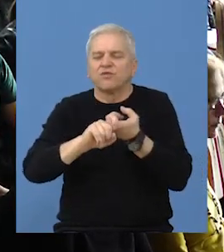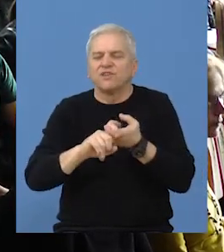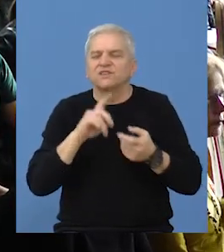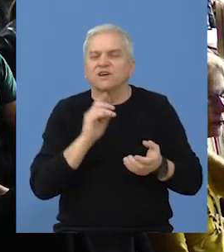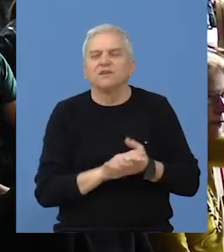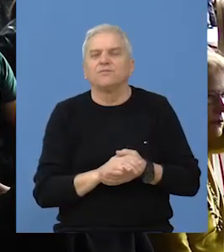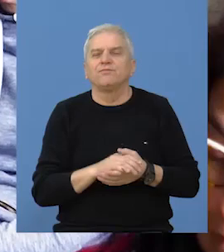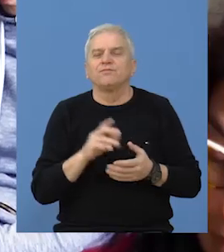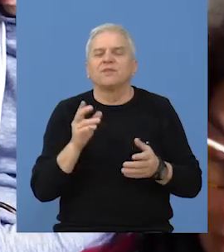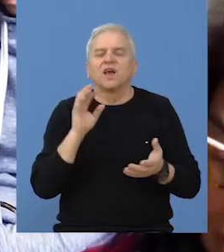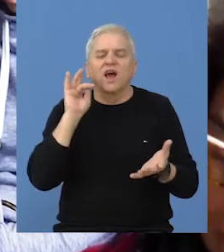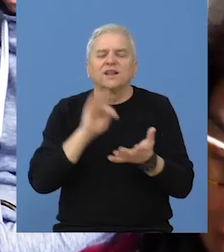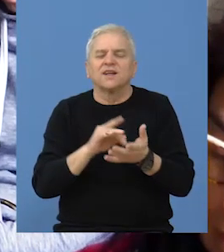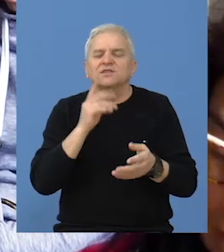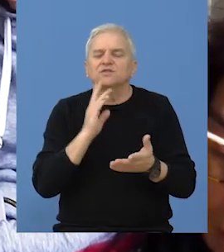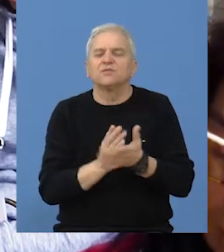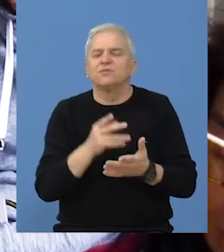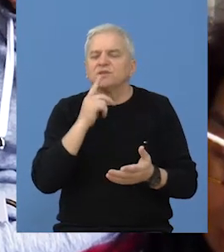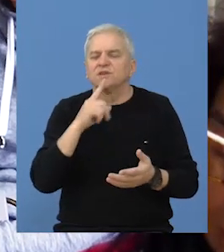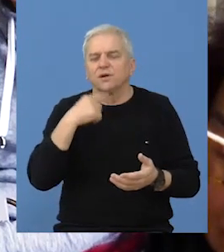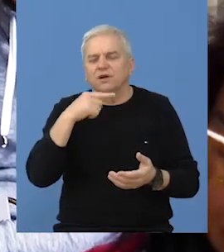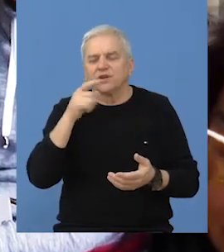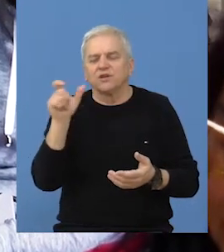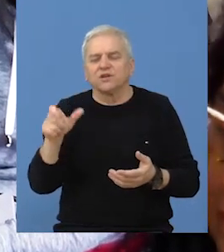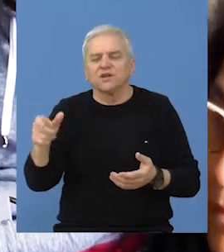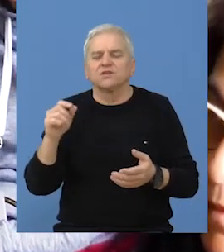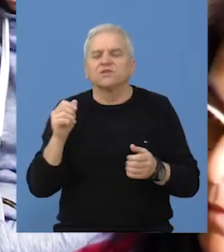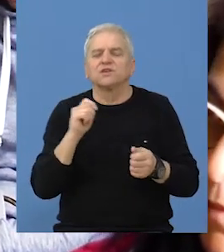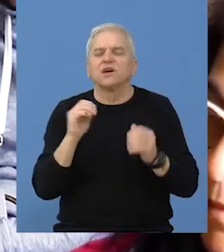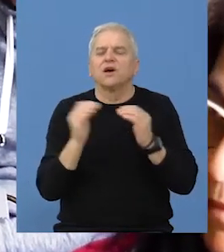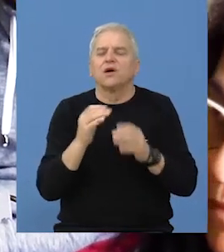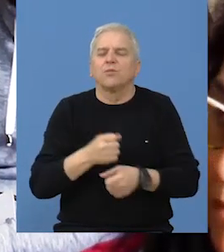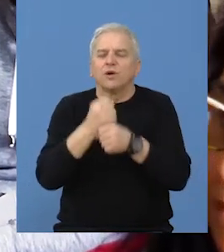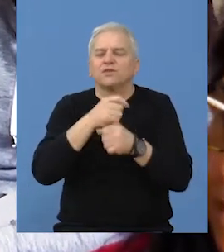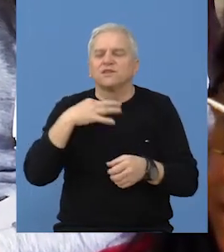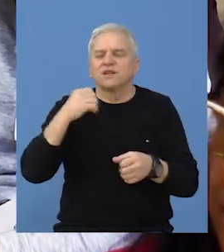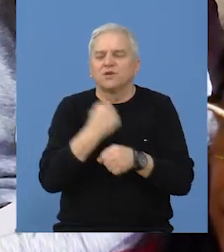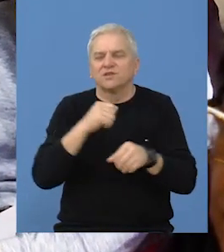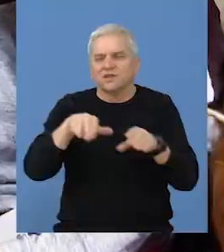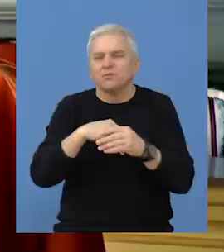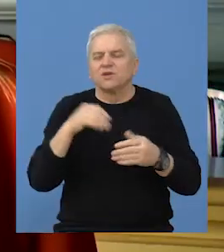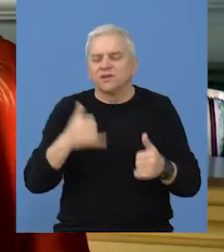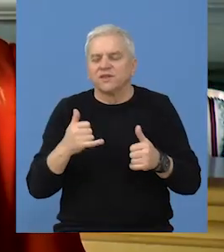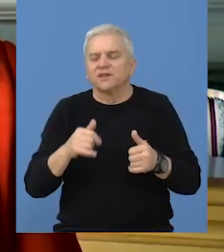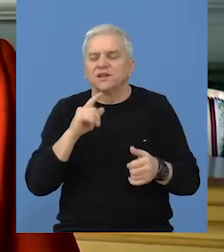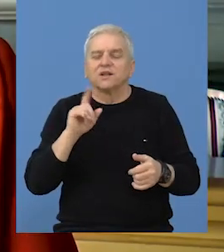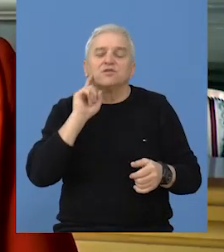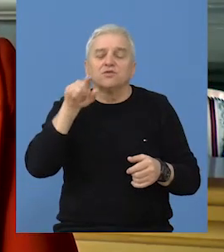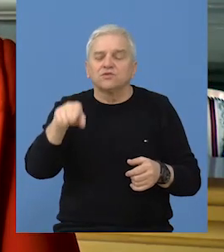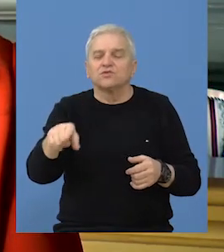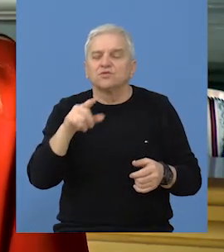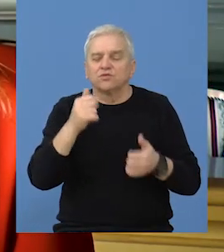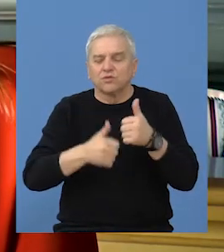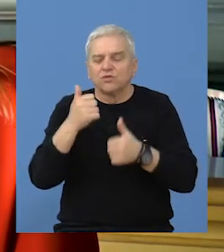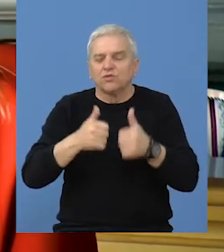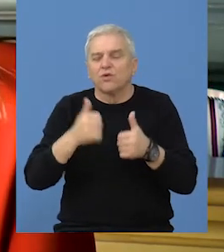i povezivanja. Konkretno će biti reči o podršci pokrajinske vlade za samozapošljavanje. Danas ili